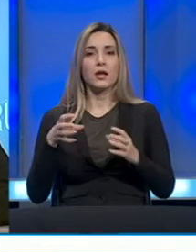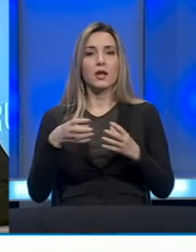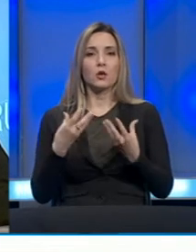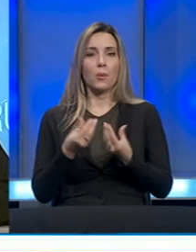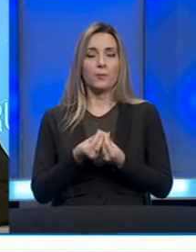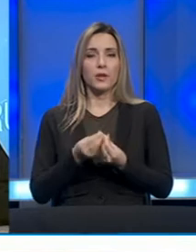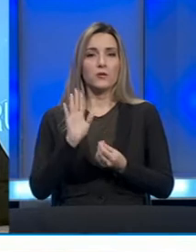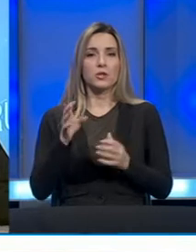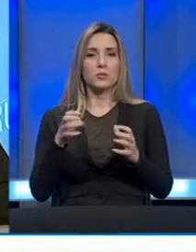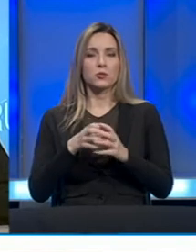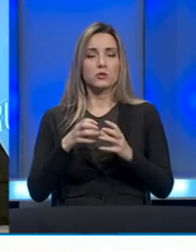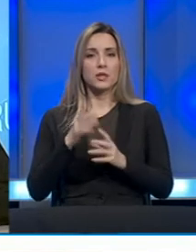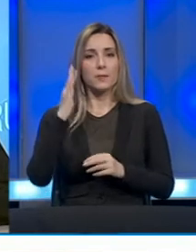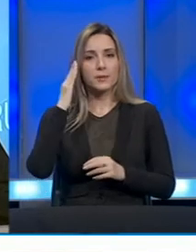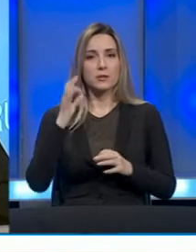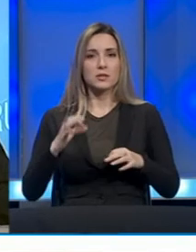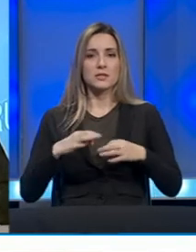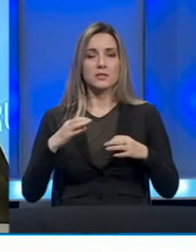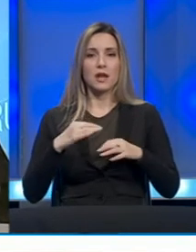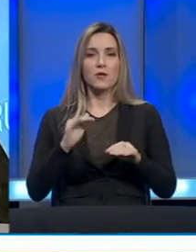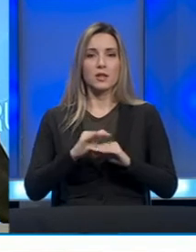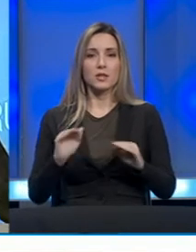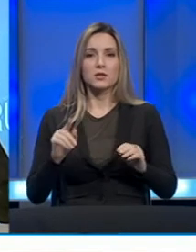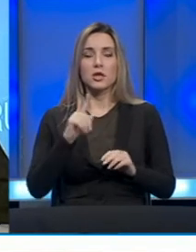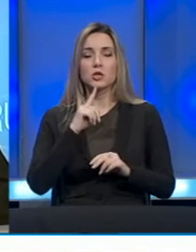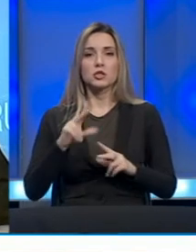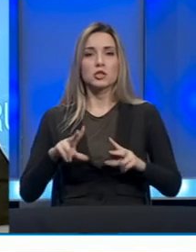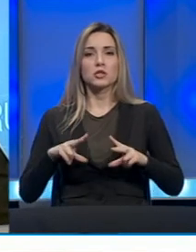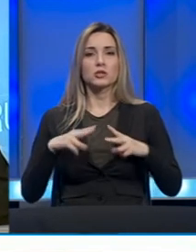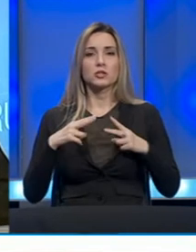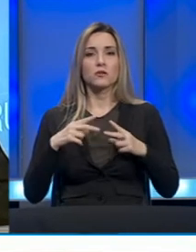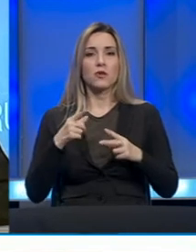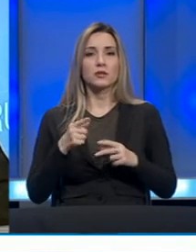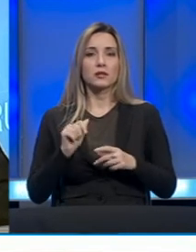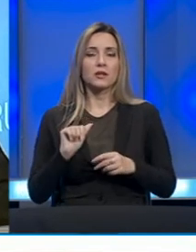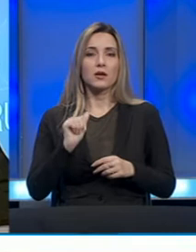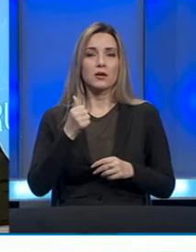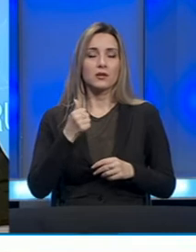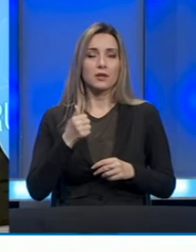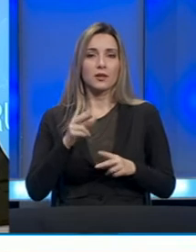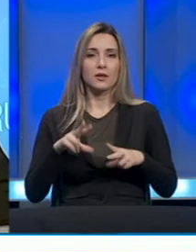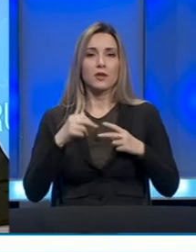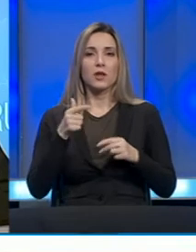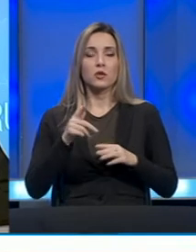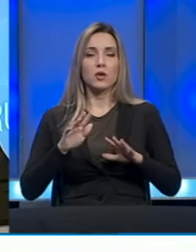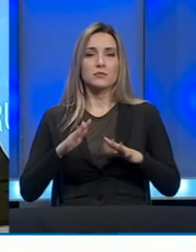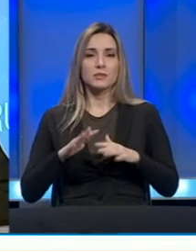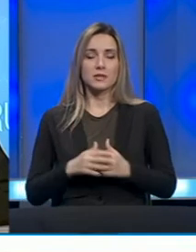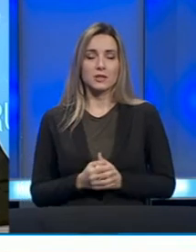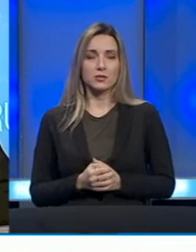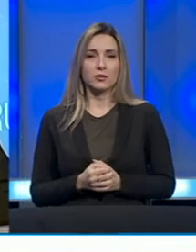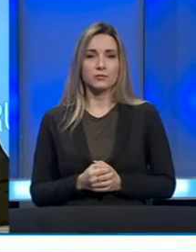raditi, brinuti za zdravlje djeca, i čiji život visi o koncu. To je užasno, jer im stresno fikriti.